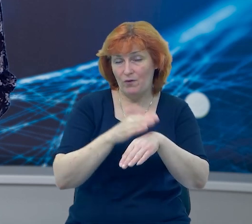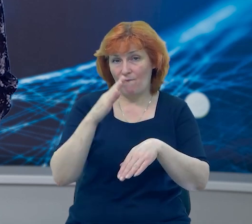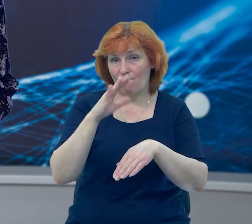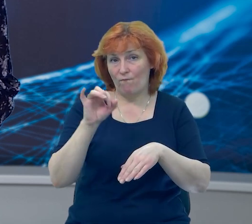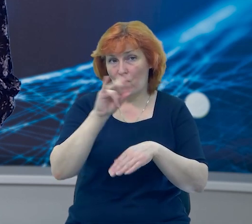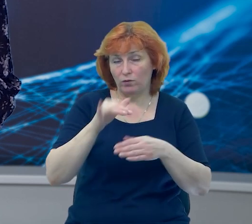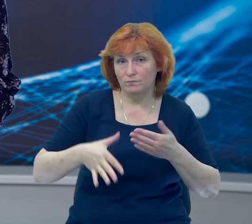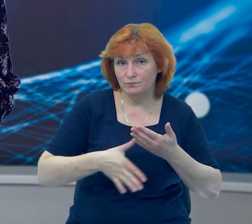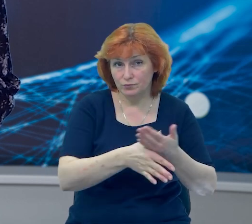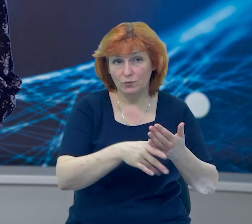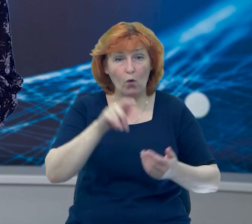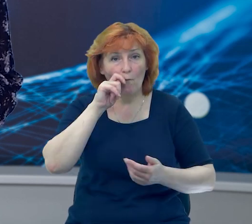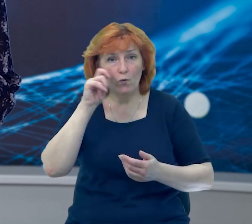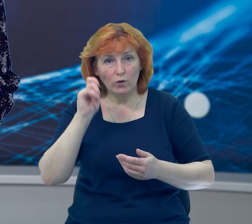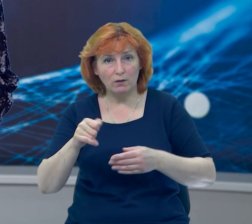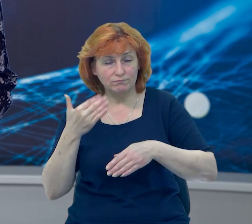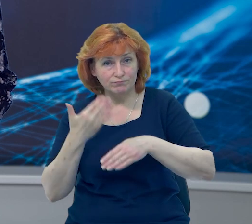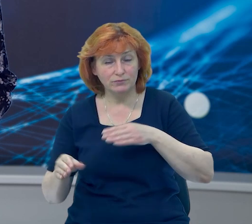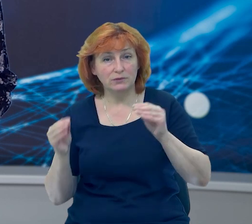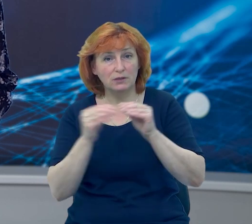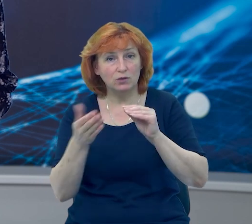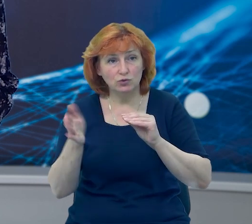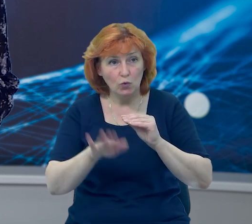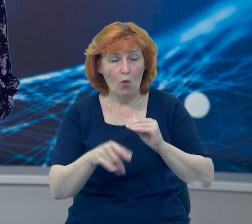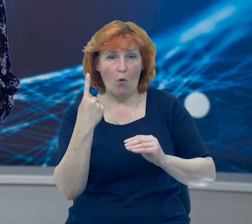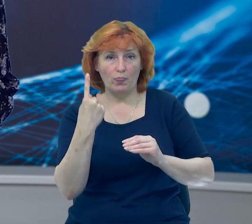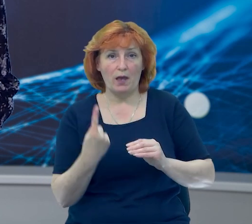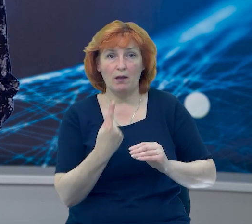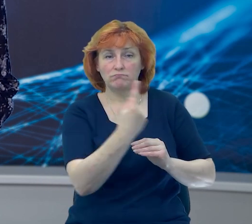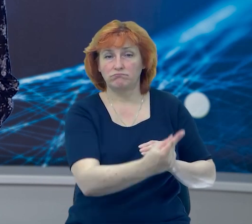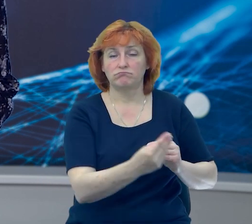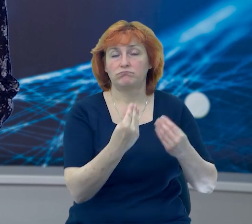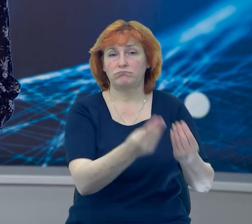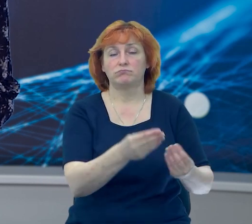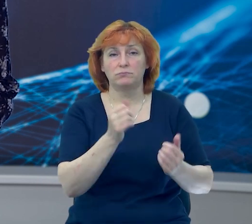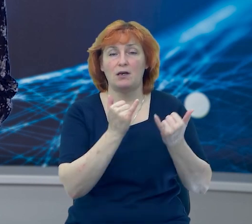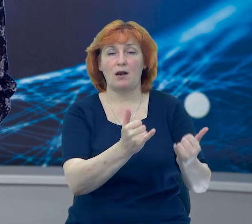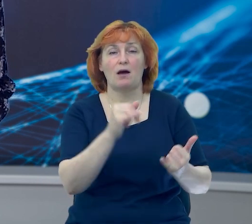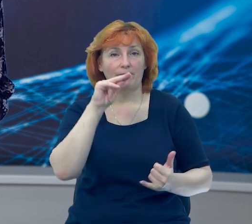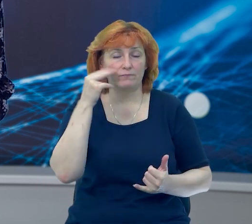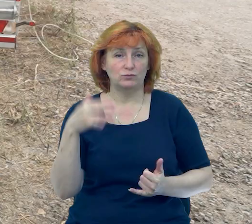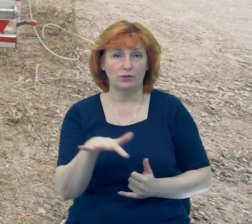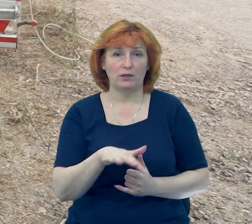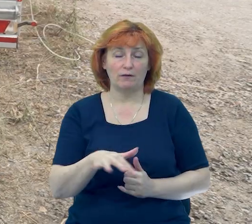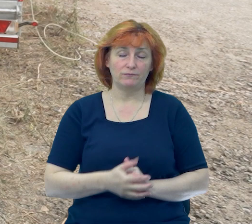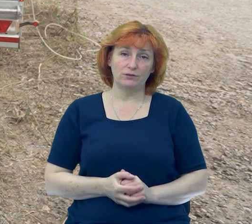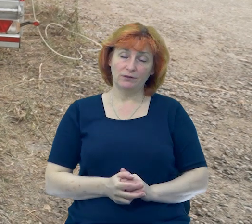10, один з них нині працює на Чернігівщині. Як це відбувається, бачила наша знімальна група.